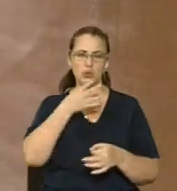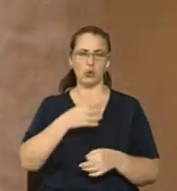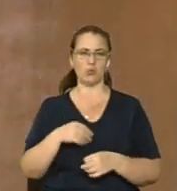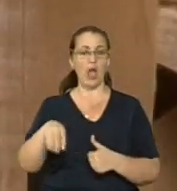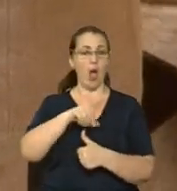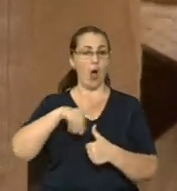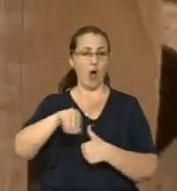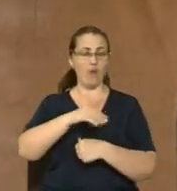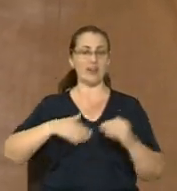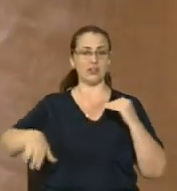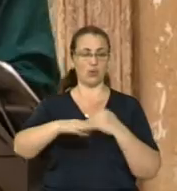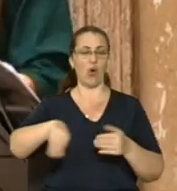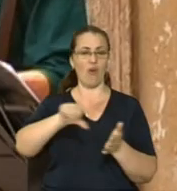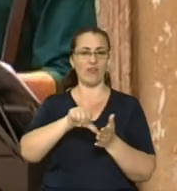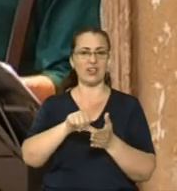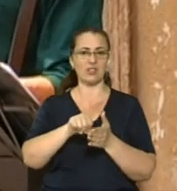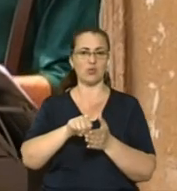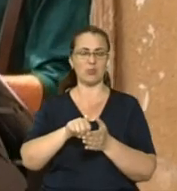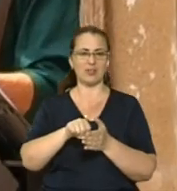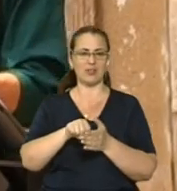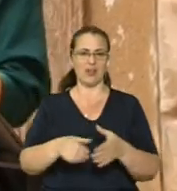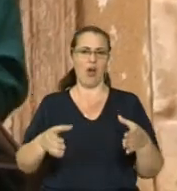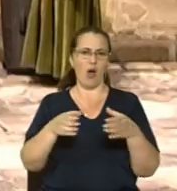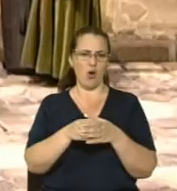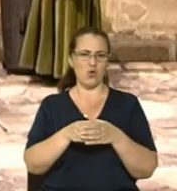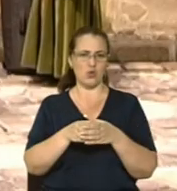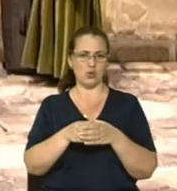виступив львівський ансамбль старовинної музики «Кінеза энд Бегас».